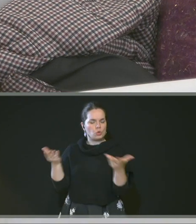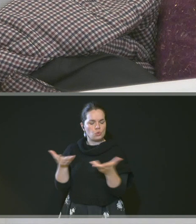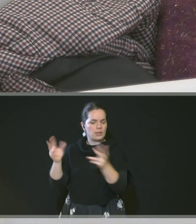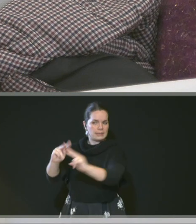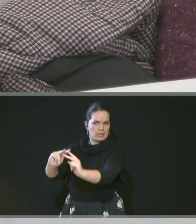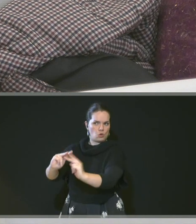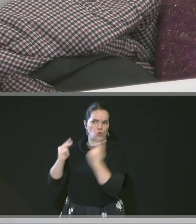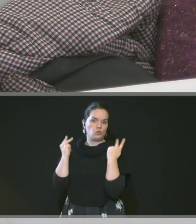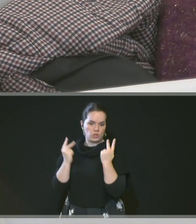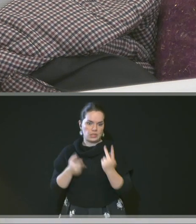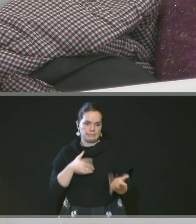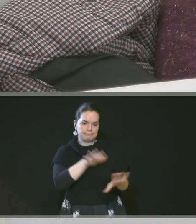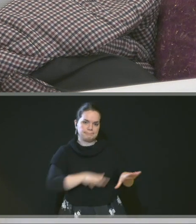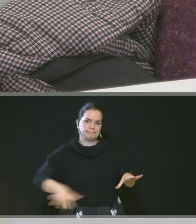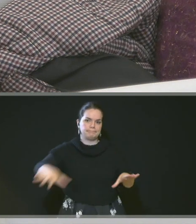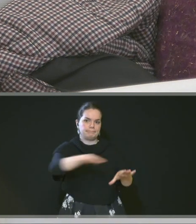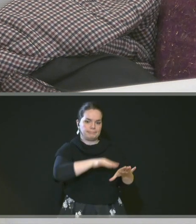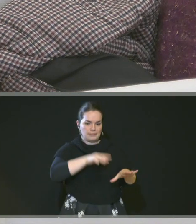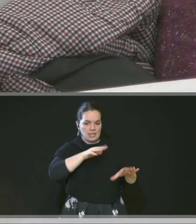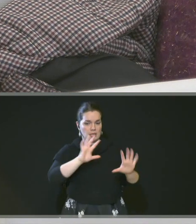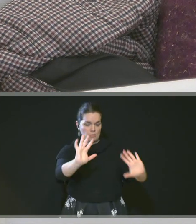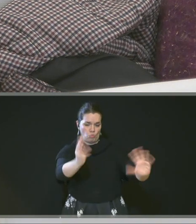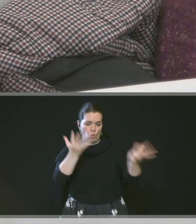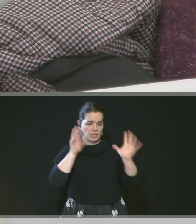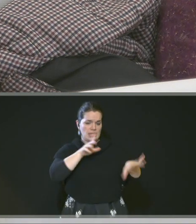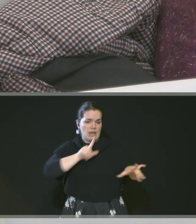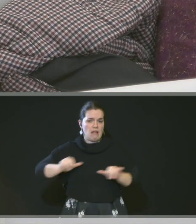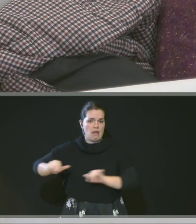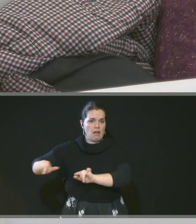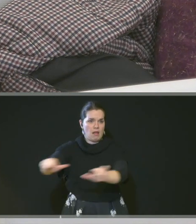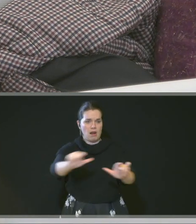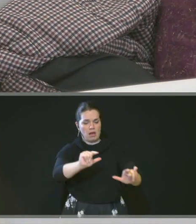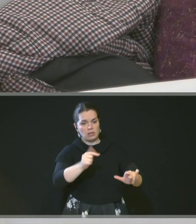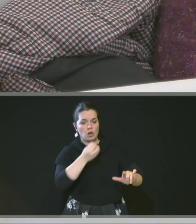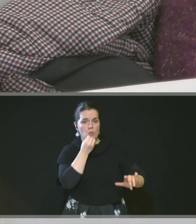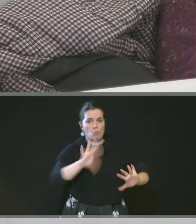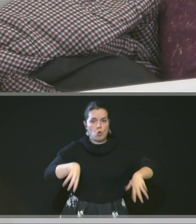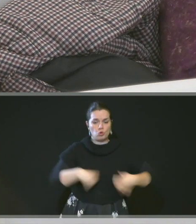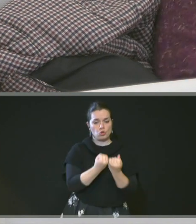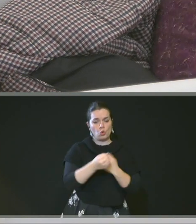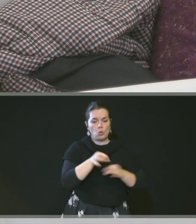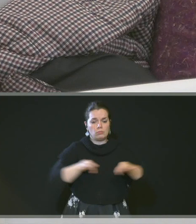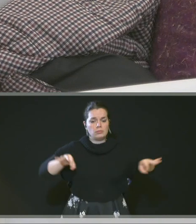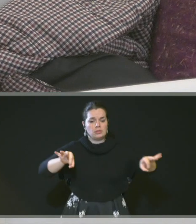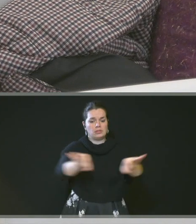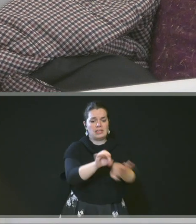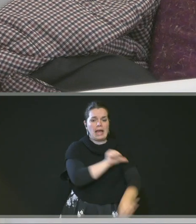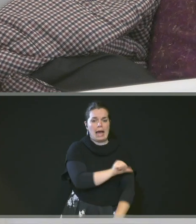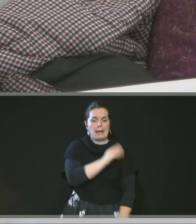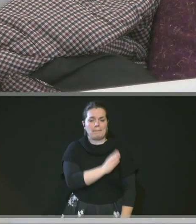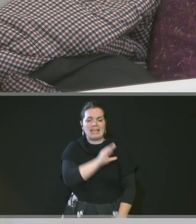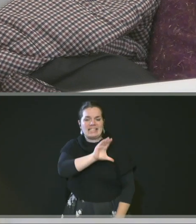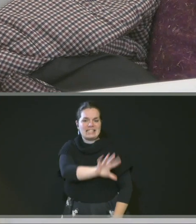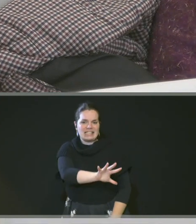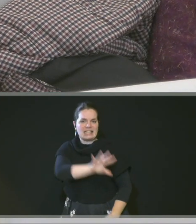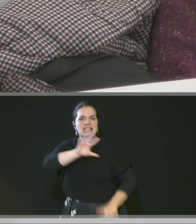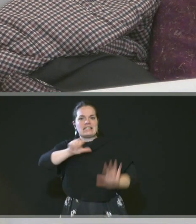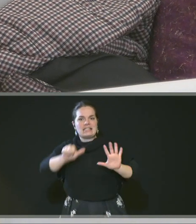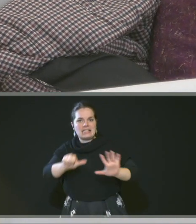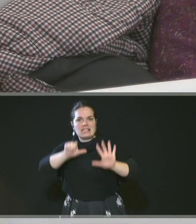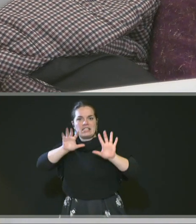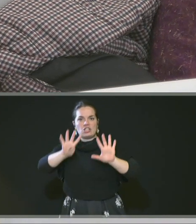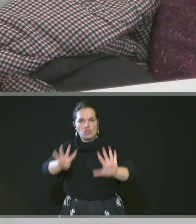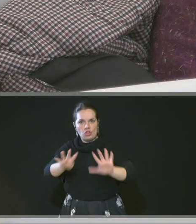l'acquisition de l'ensemble des percettes boisées figurant au cadastre de Bon Secours section AB 5, 6, 9, 10,